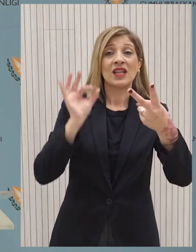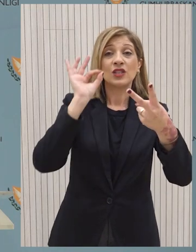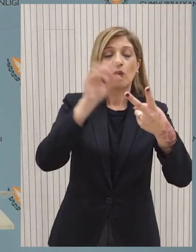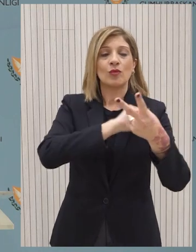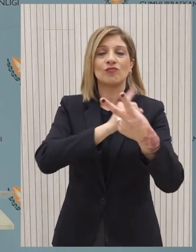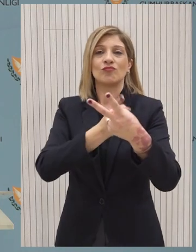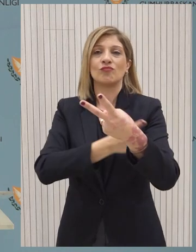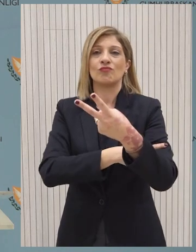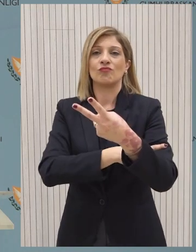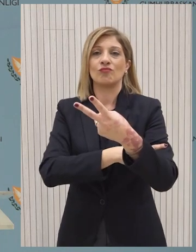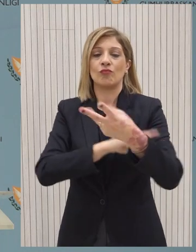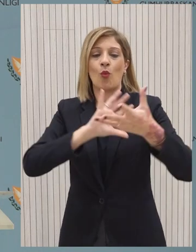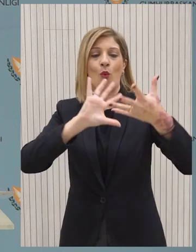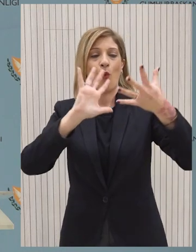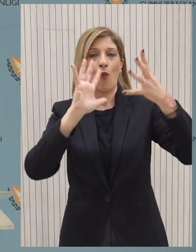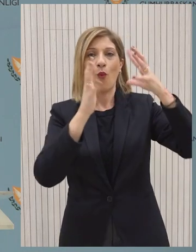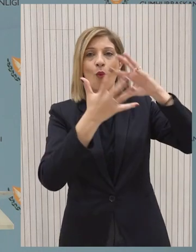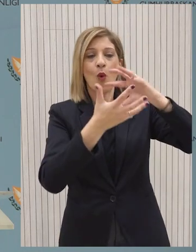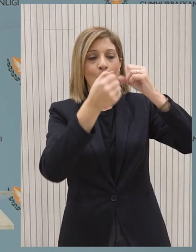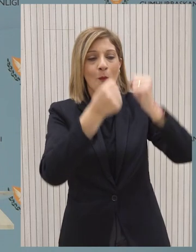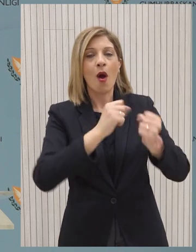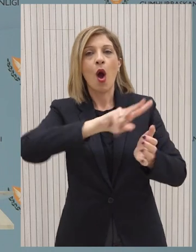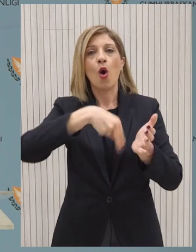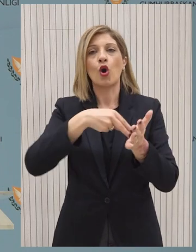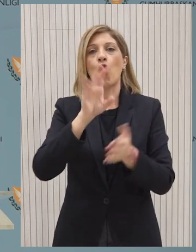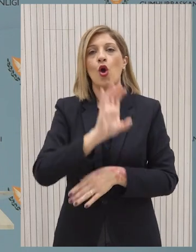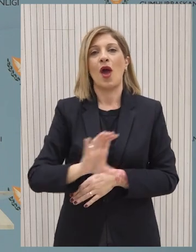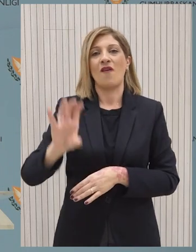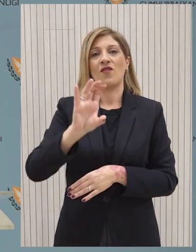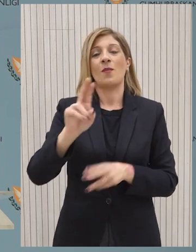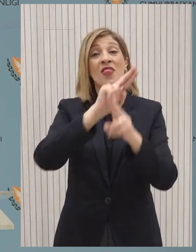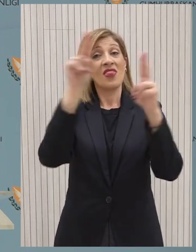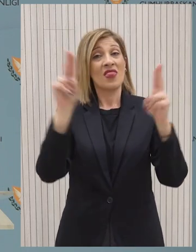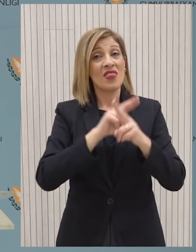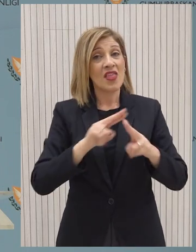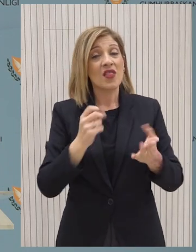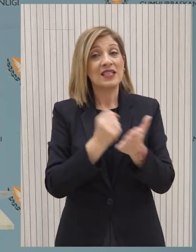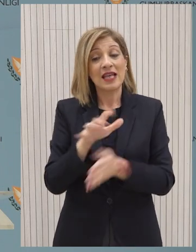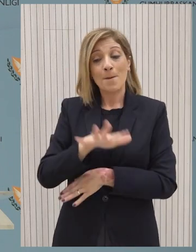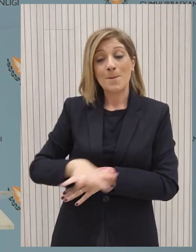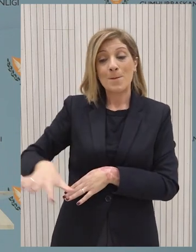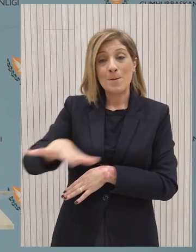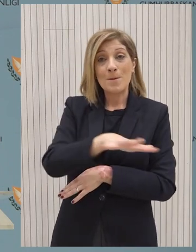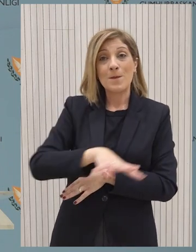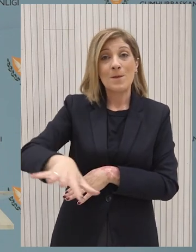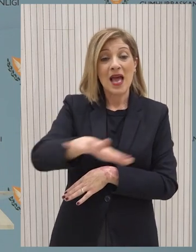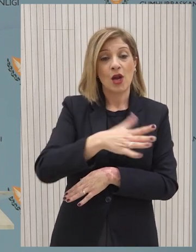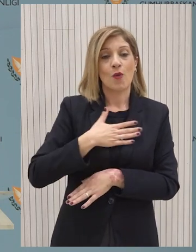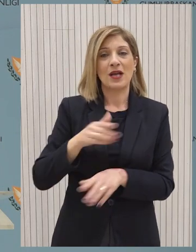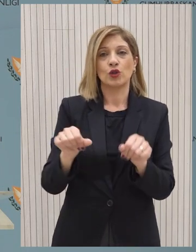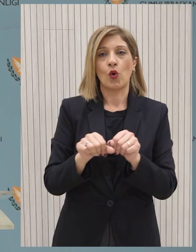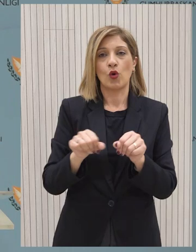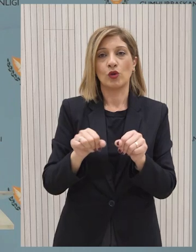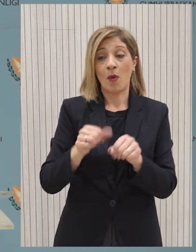ενδυνάμωση του γεωπολιτικού ρόλου της Ευρωπαϊκής Ένωσης, τόσο στην διεθνή σκηνή, αλλά και ιδιαίτερα στην περιοχή μας. Και αυτό που